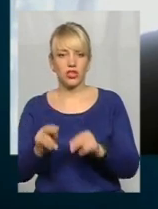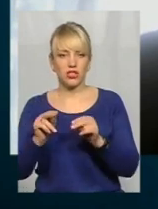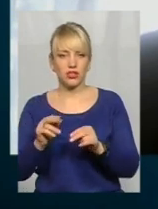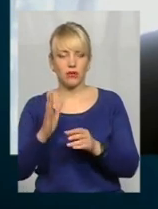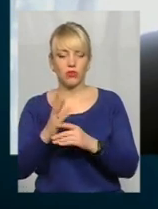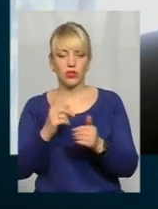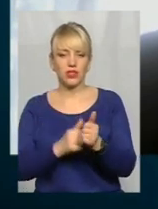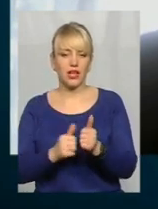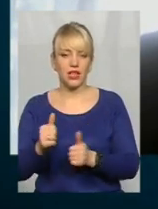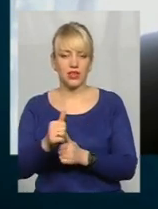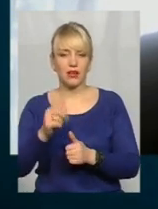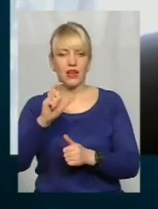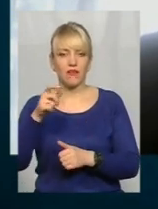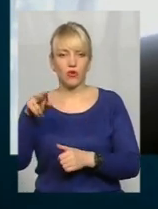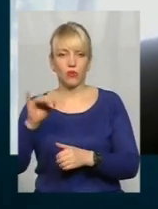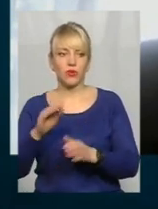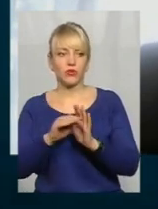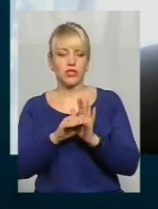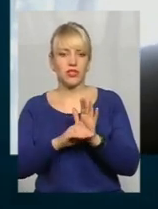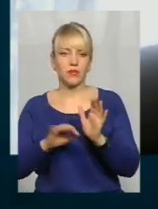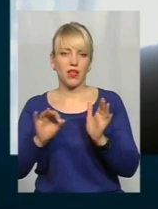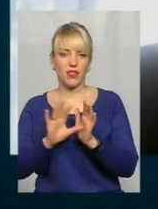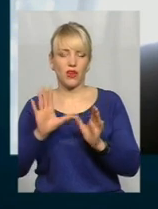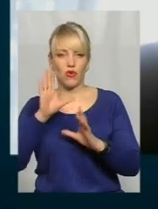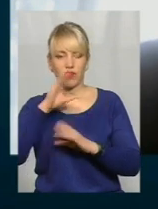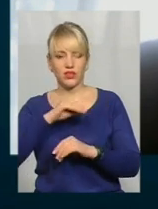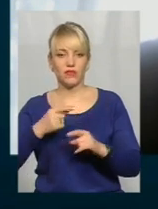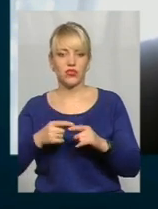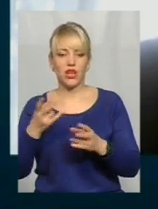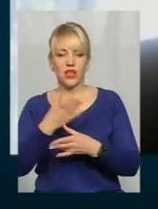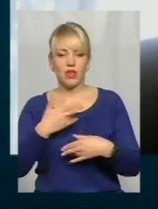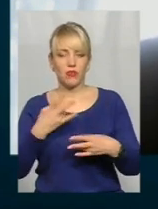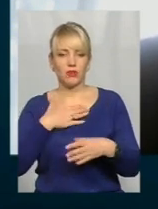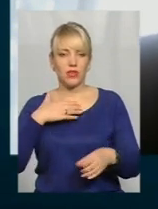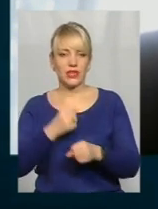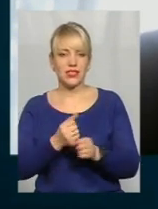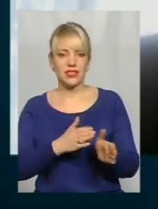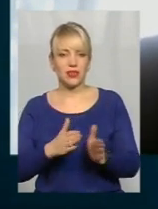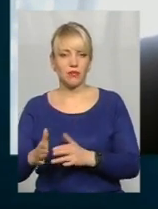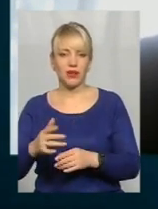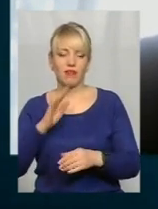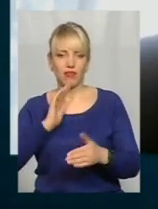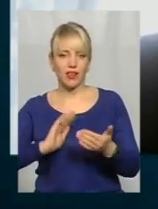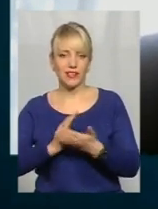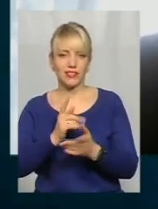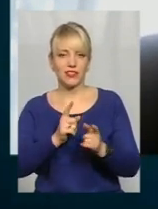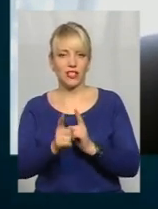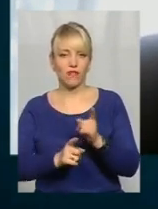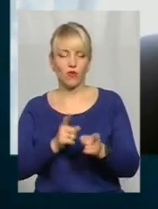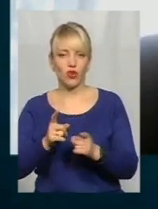лідерів в Європі системи енергоефективності. Звичайно, нам потрібна дисципліна, якісні реформи в